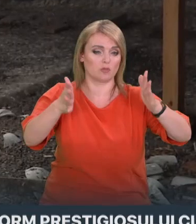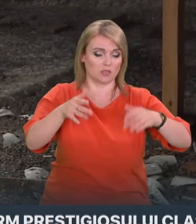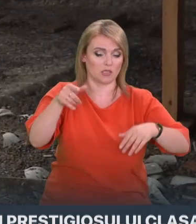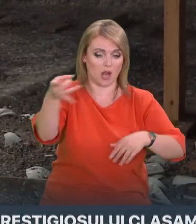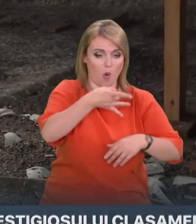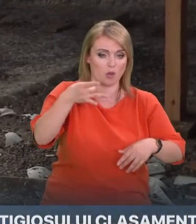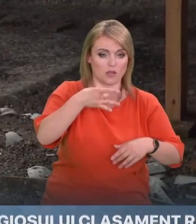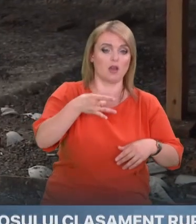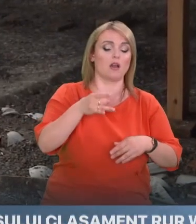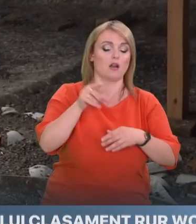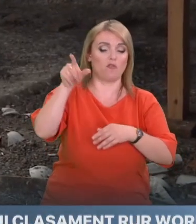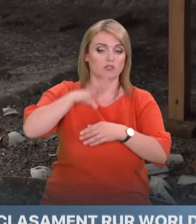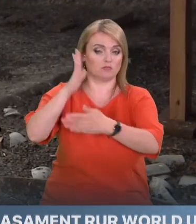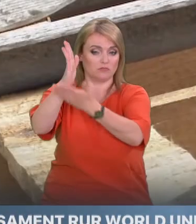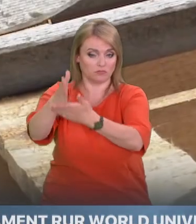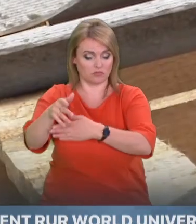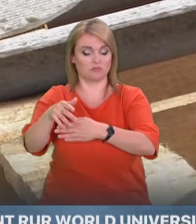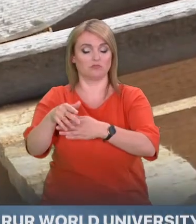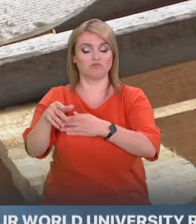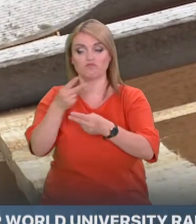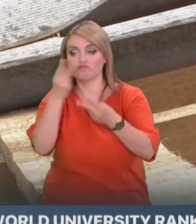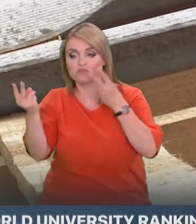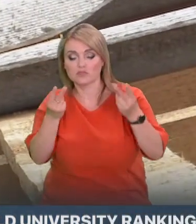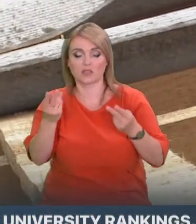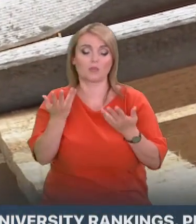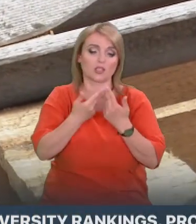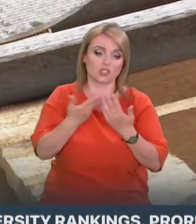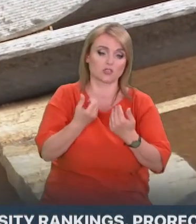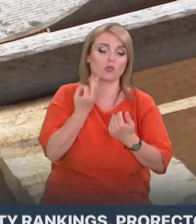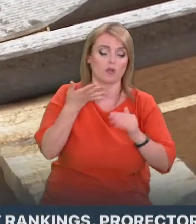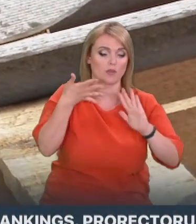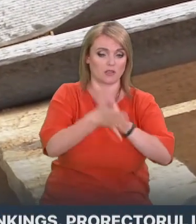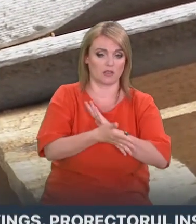raionale au mers în aceste localități pentru a evalua pagubele materiale.